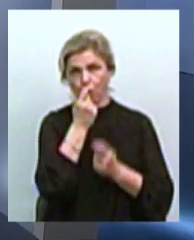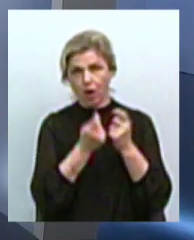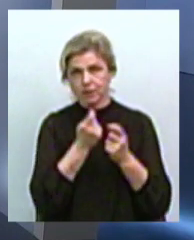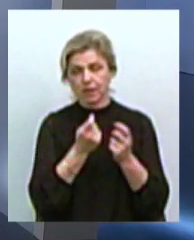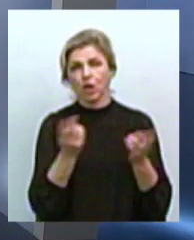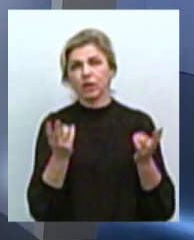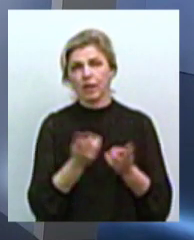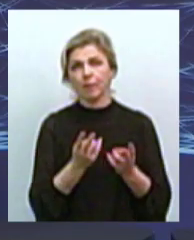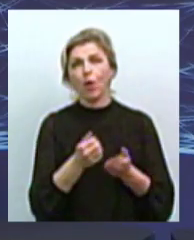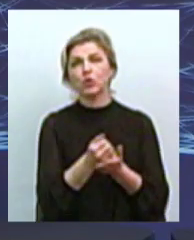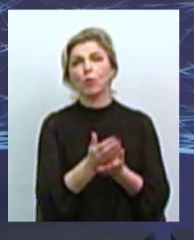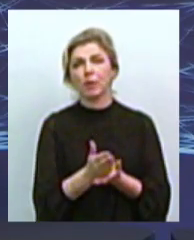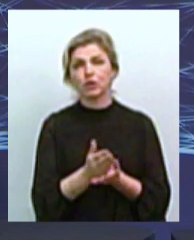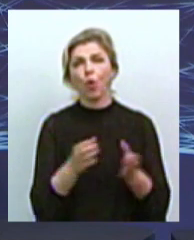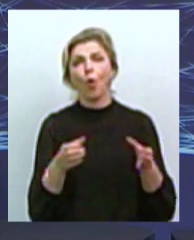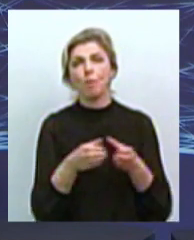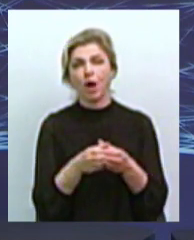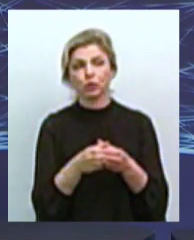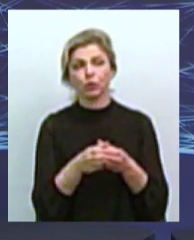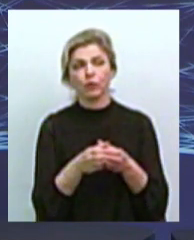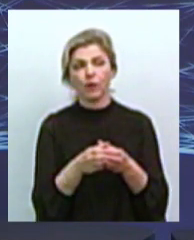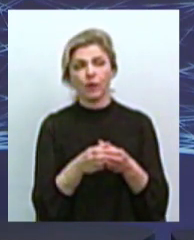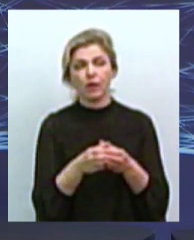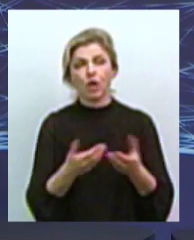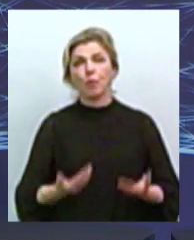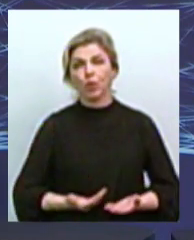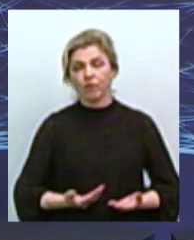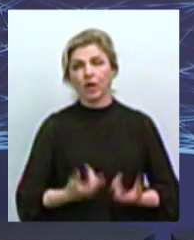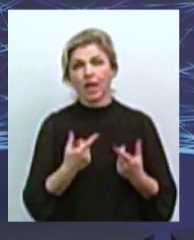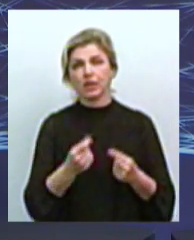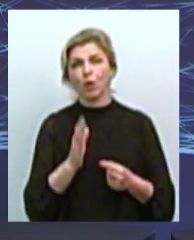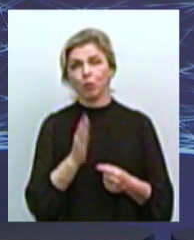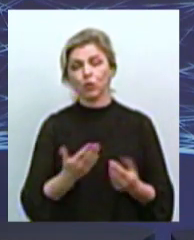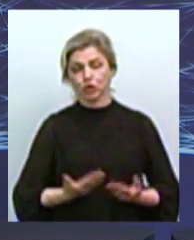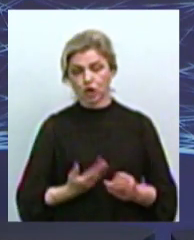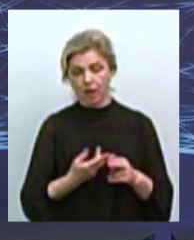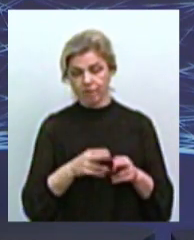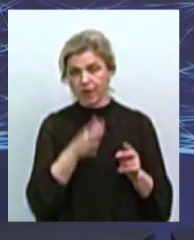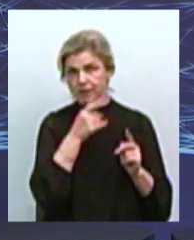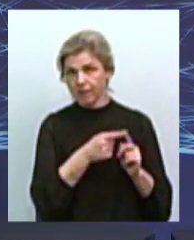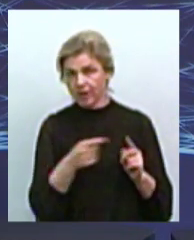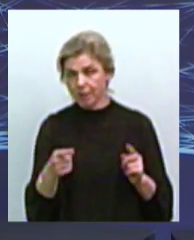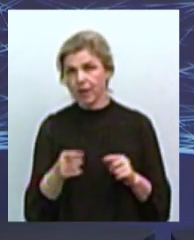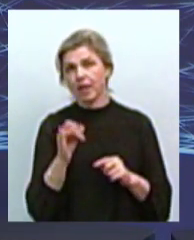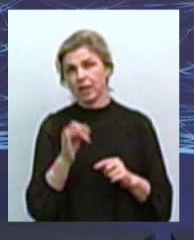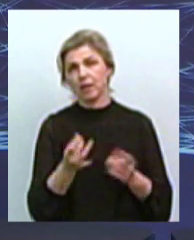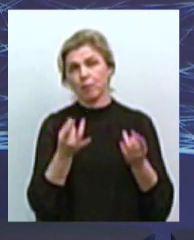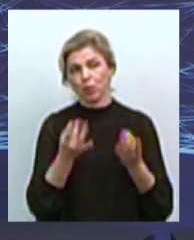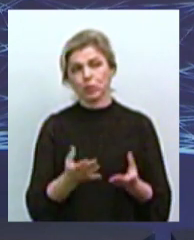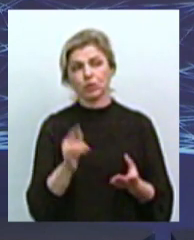необхідно просто забезпечити команду помешканням, де вони будуть жити протягом всього проєкту, та просто